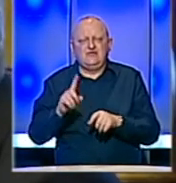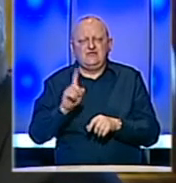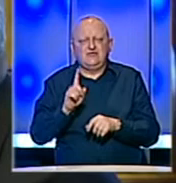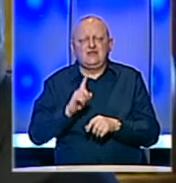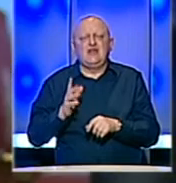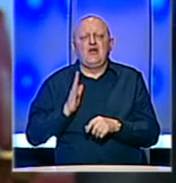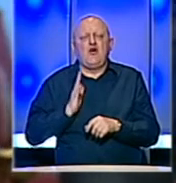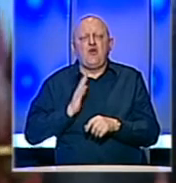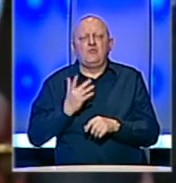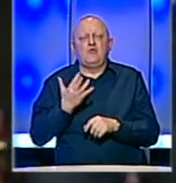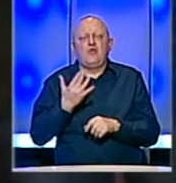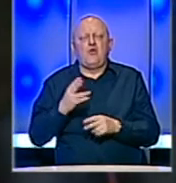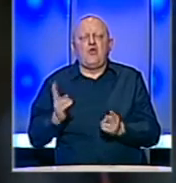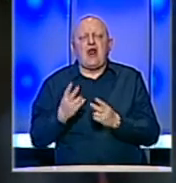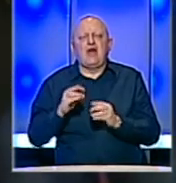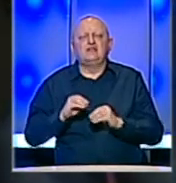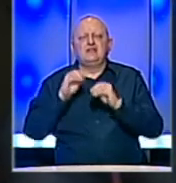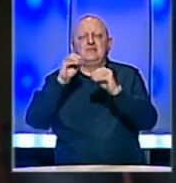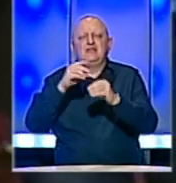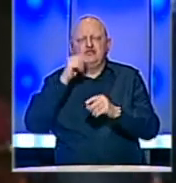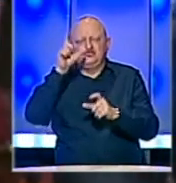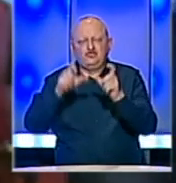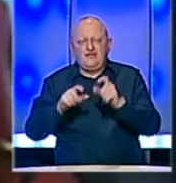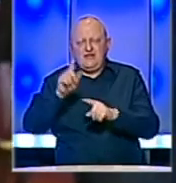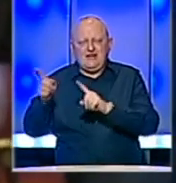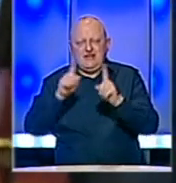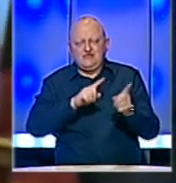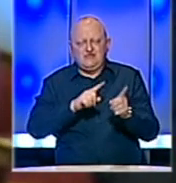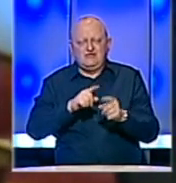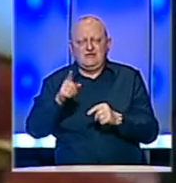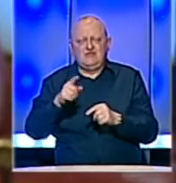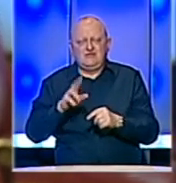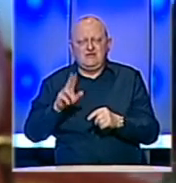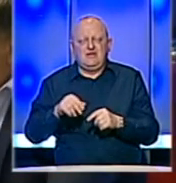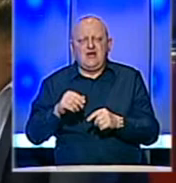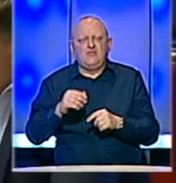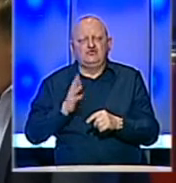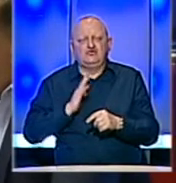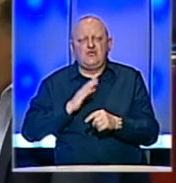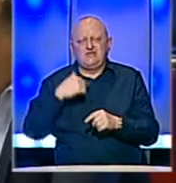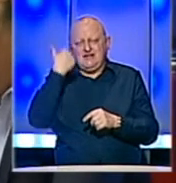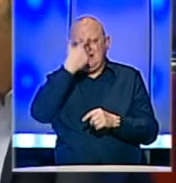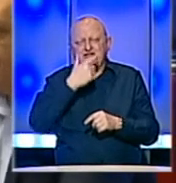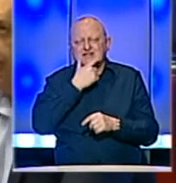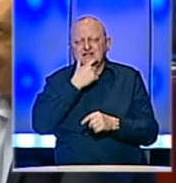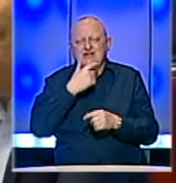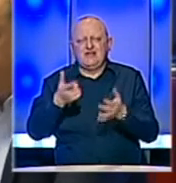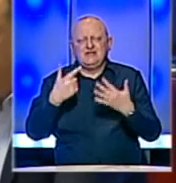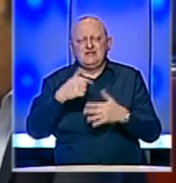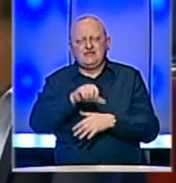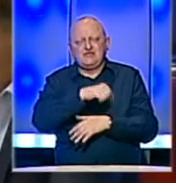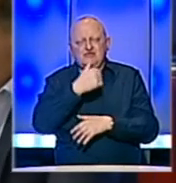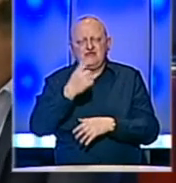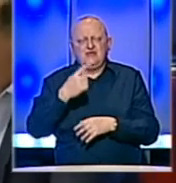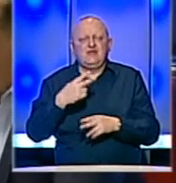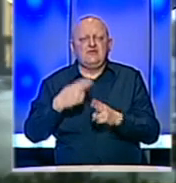toliko opasan koliko se lako prenosi sa čovjeka na čovjeka, a fatalan može da bude za lica starija od 70 godina